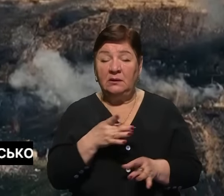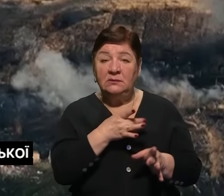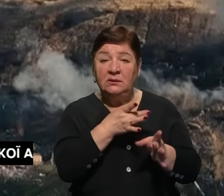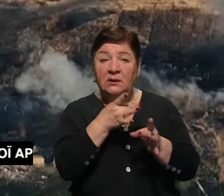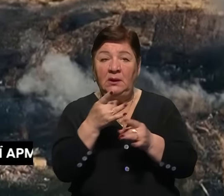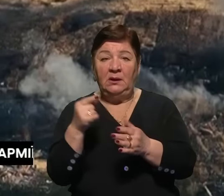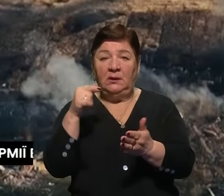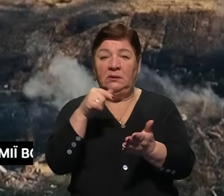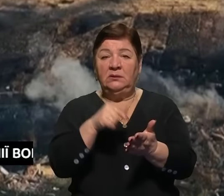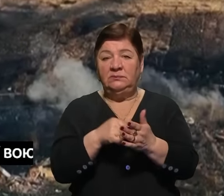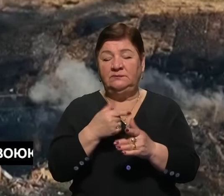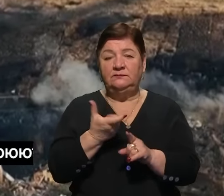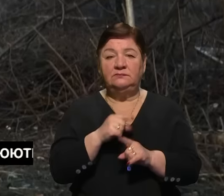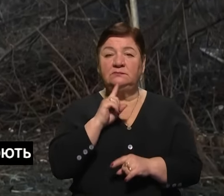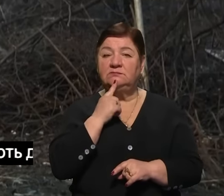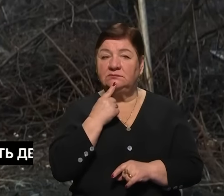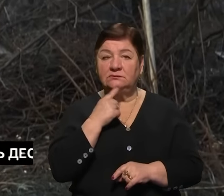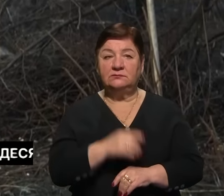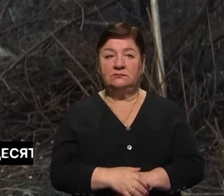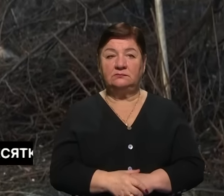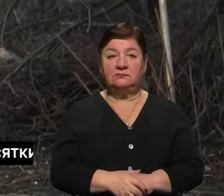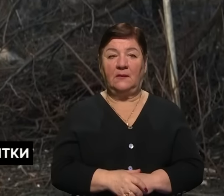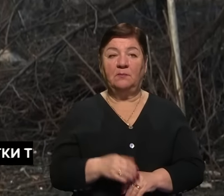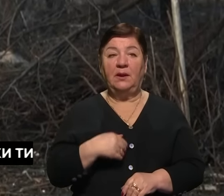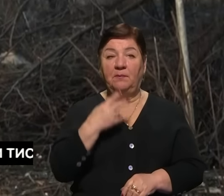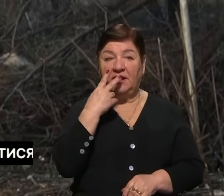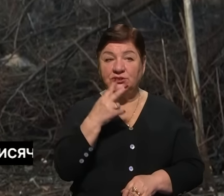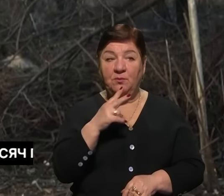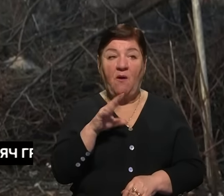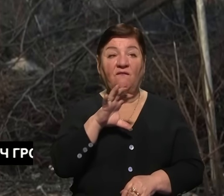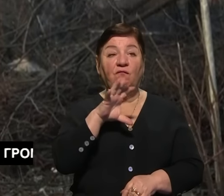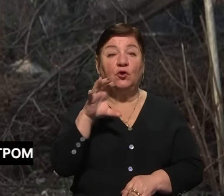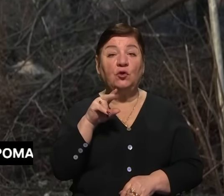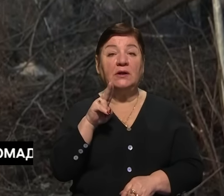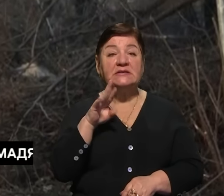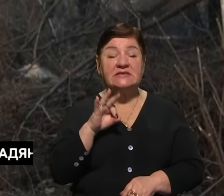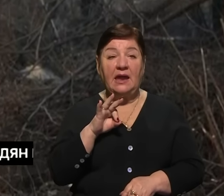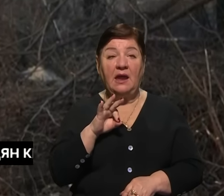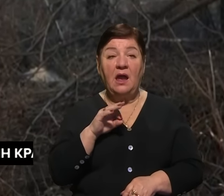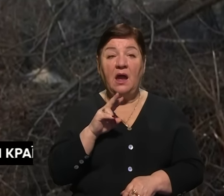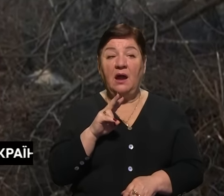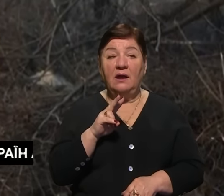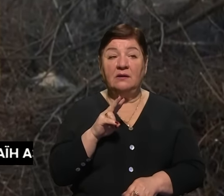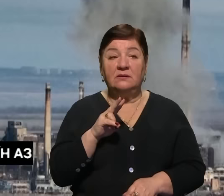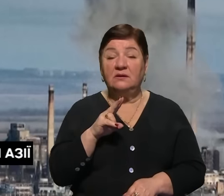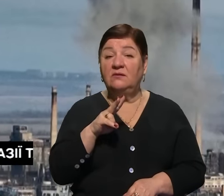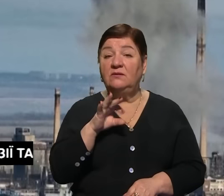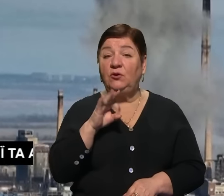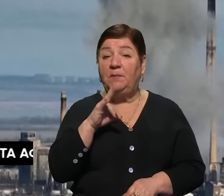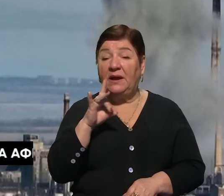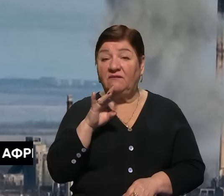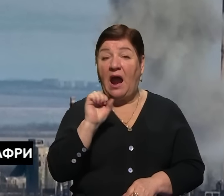попасти, дуже складно. Зараз ми на екрані якраз бачимо фотографії, це фото Костянтина і Влади Ліберових,